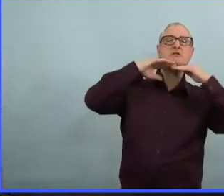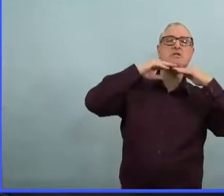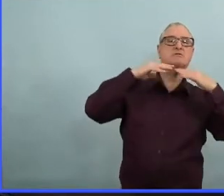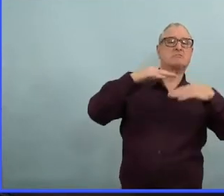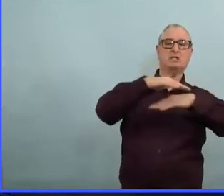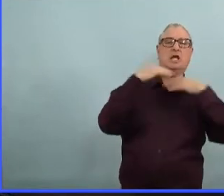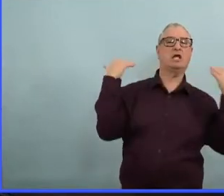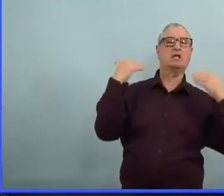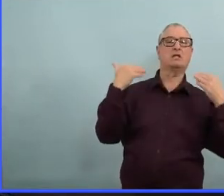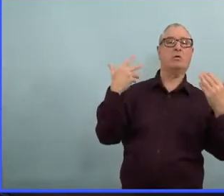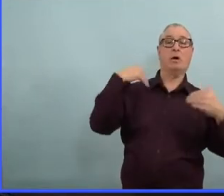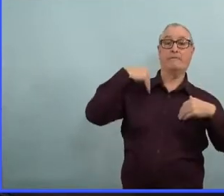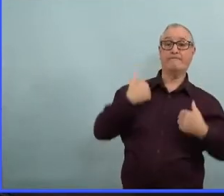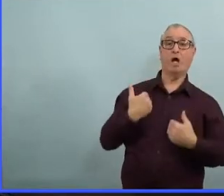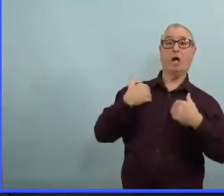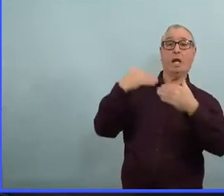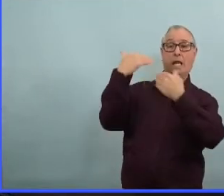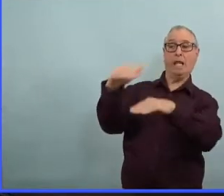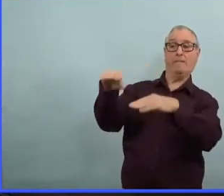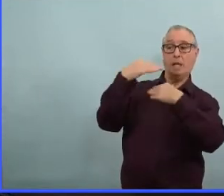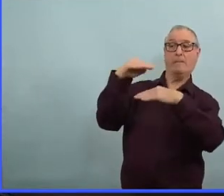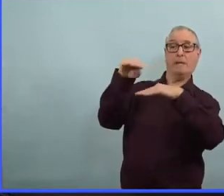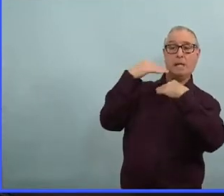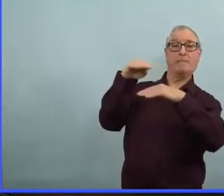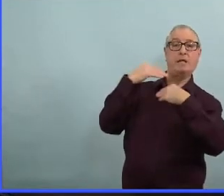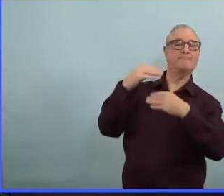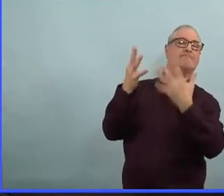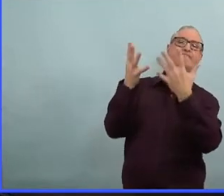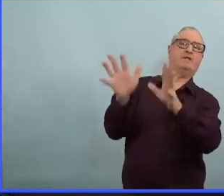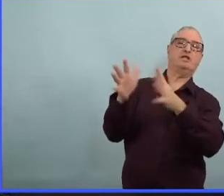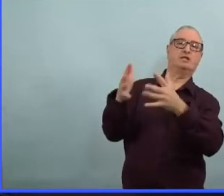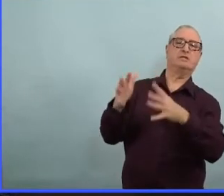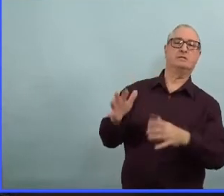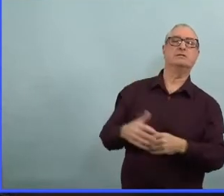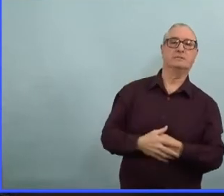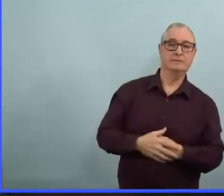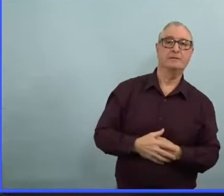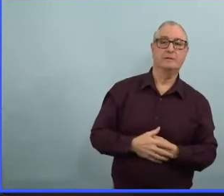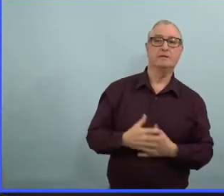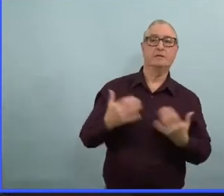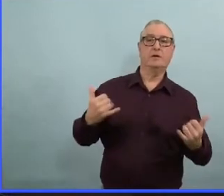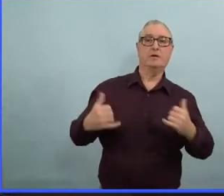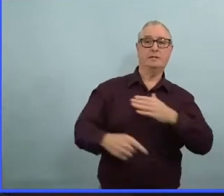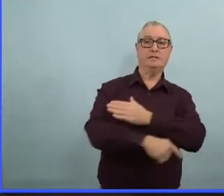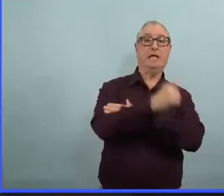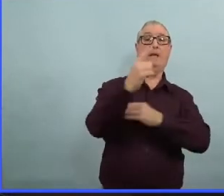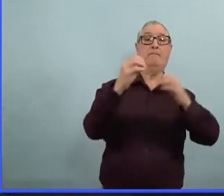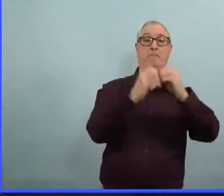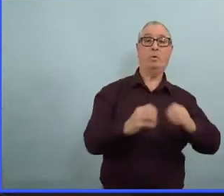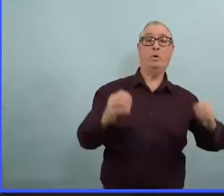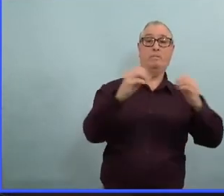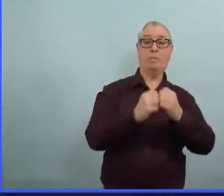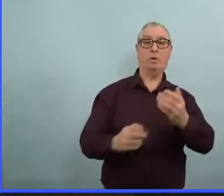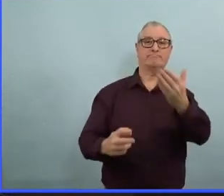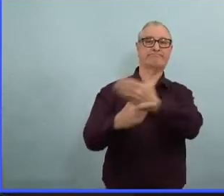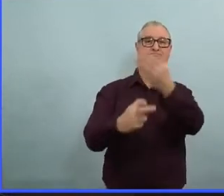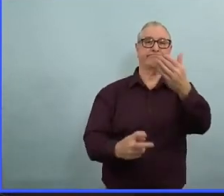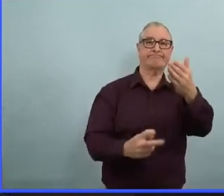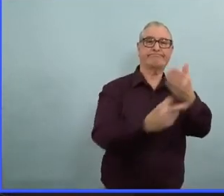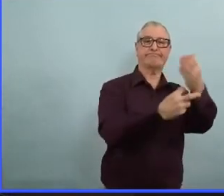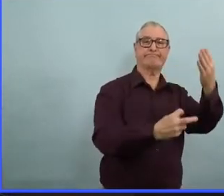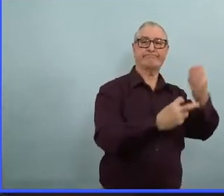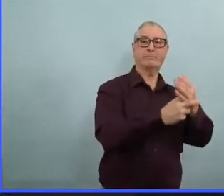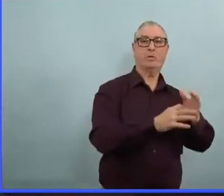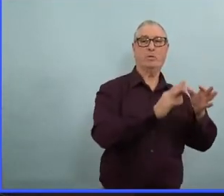Alors en ce qui concerne les amendes je vois qu'il y a beaucoup d'amendes qui ont été données parce que les gens